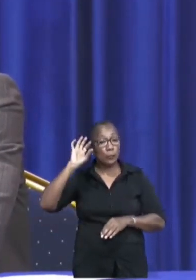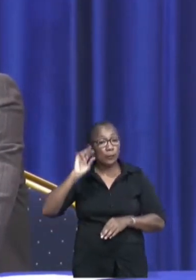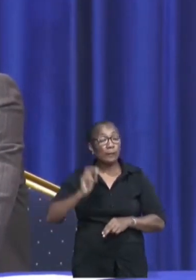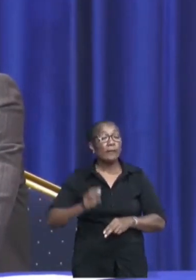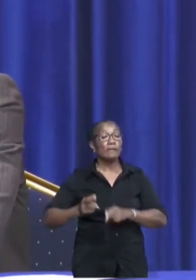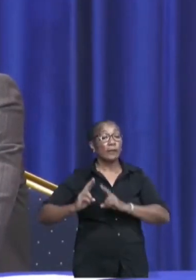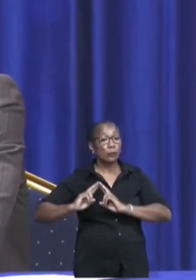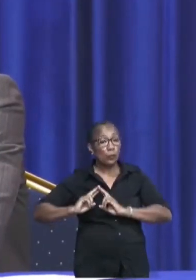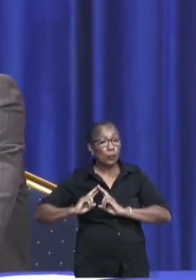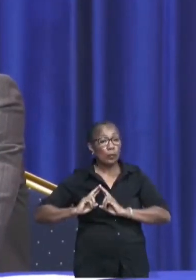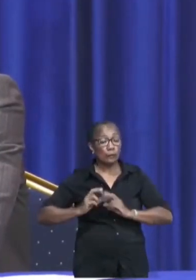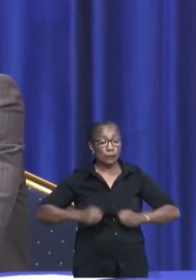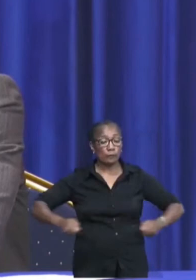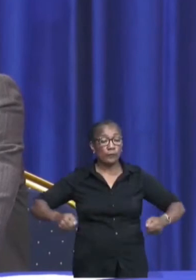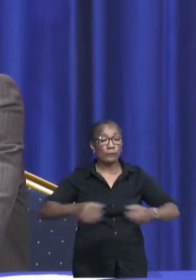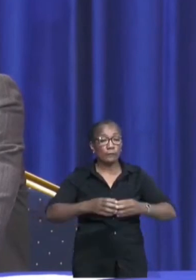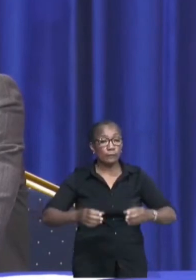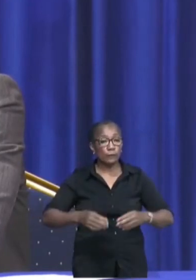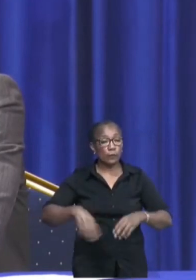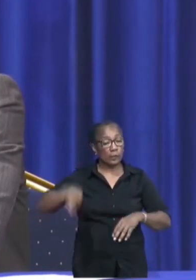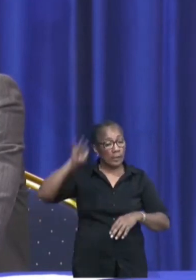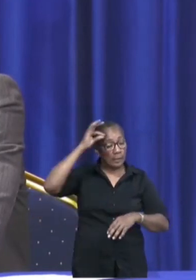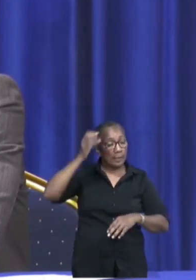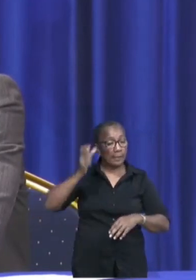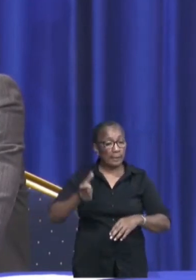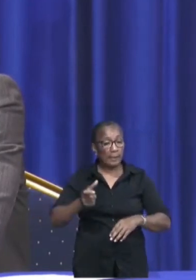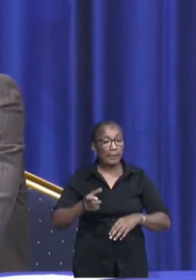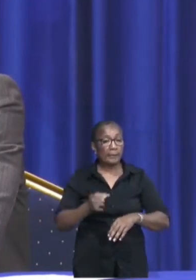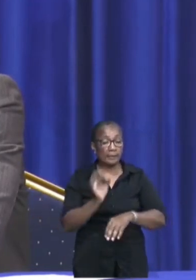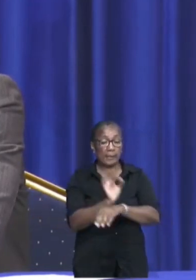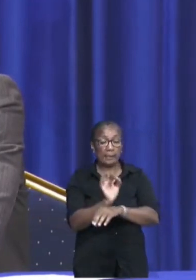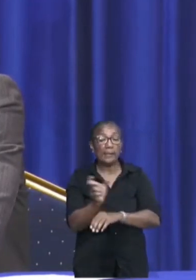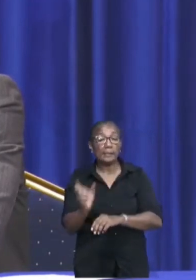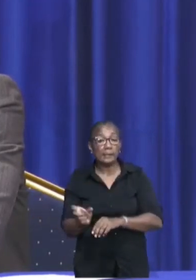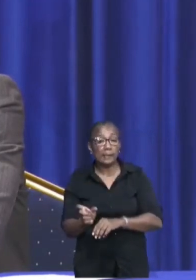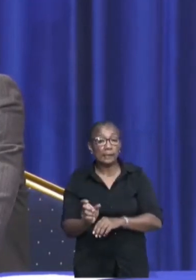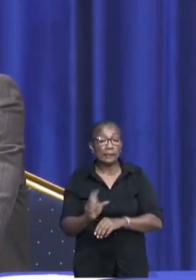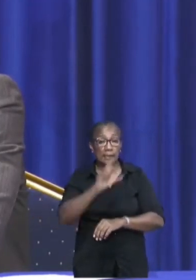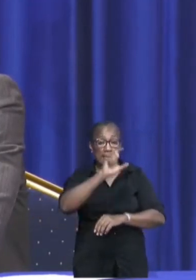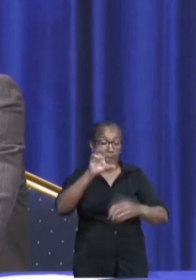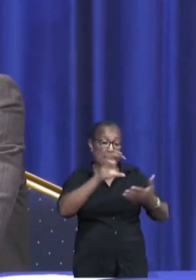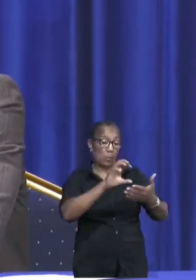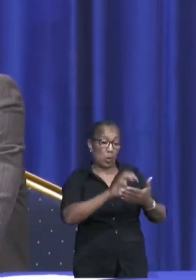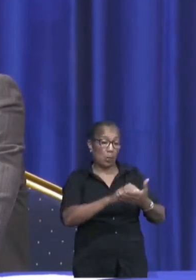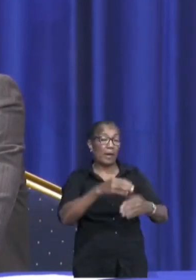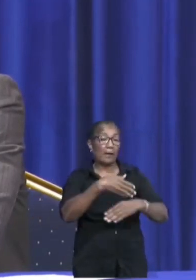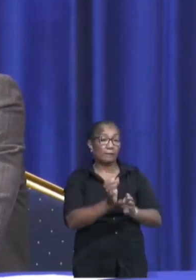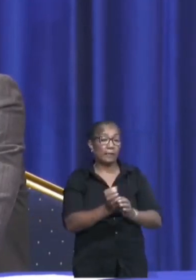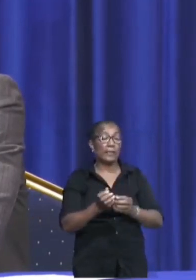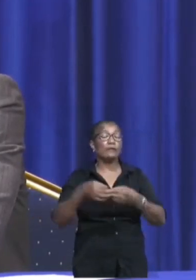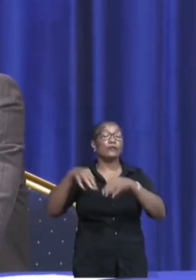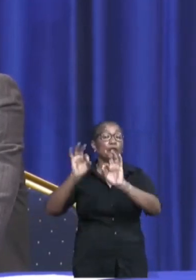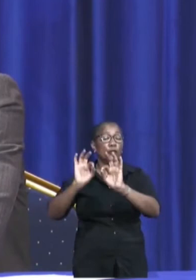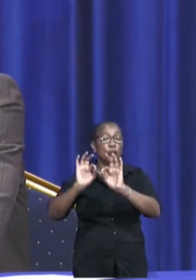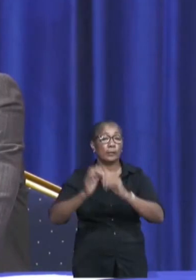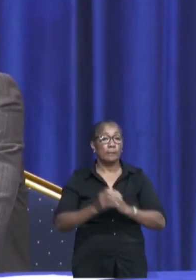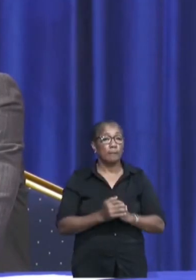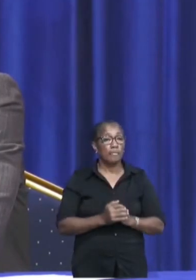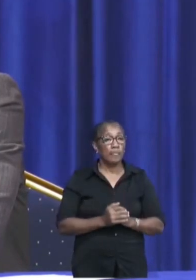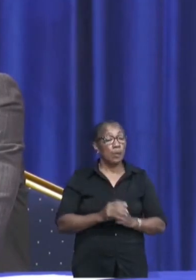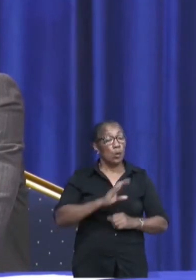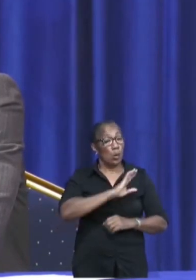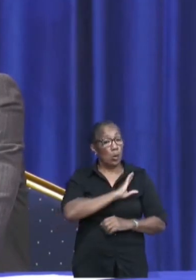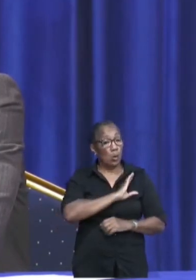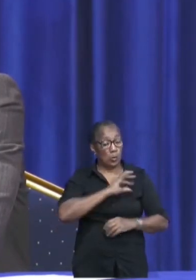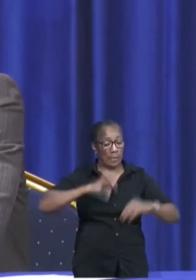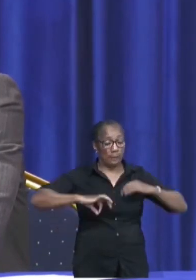verantwoordelijk voor vervoer van leerlingen en leerkrachten die geregistreerd zijn bij de afdeling vervoer. Daarover